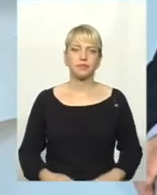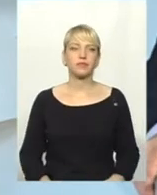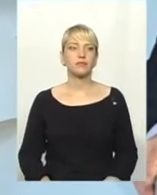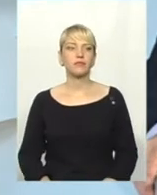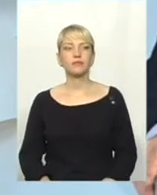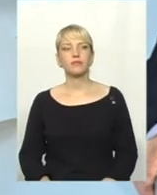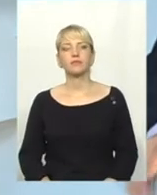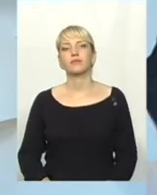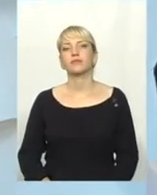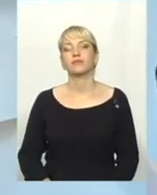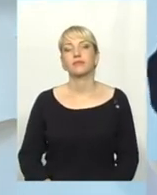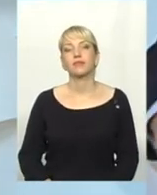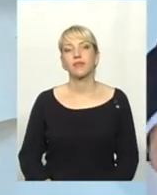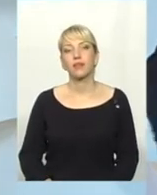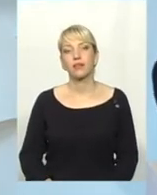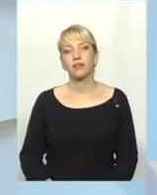полуміральні ланцюгові реакції,